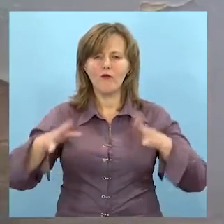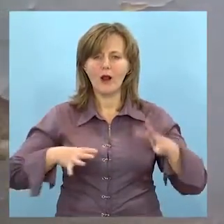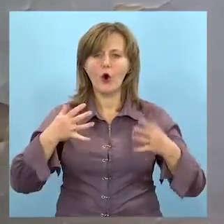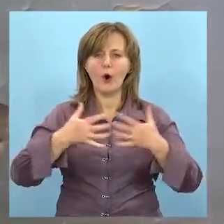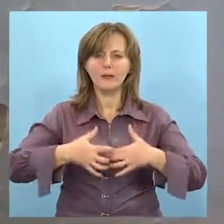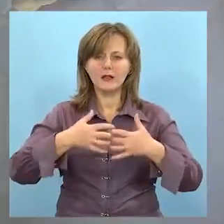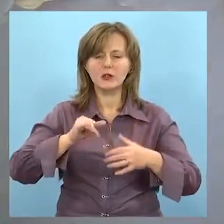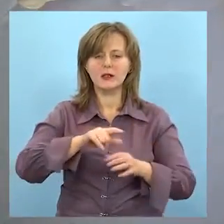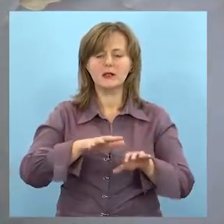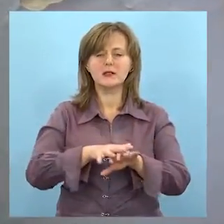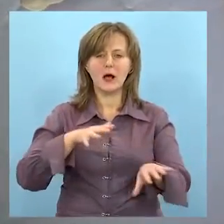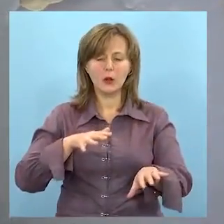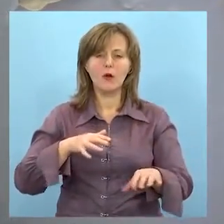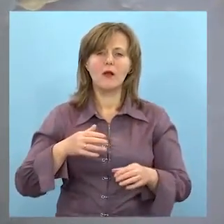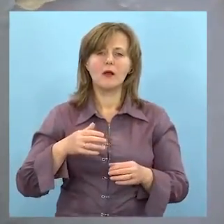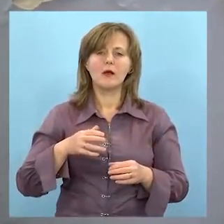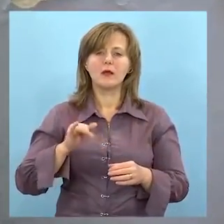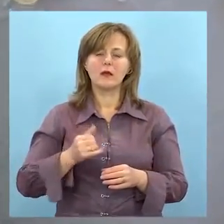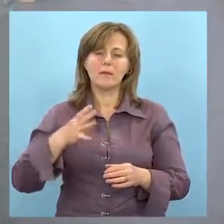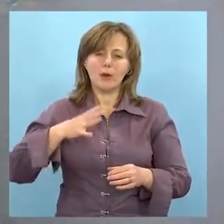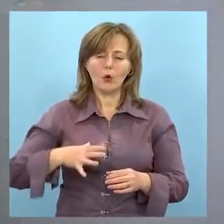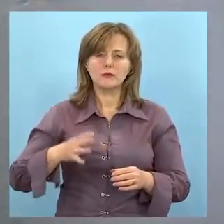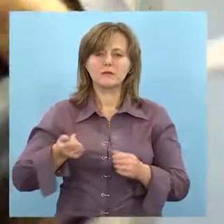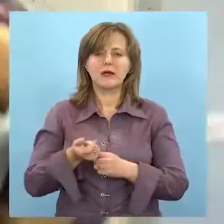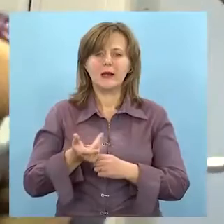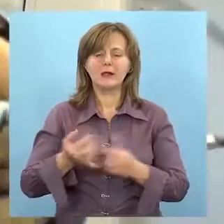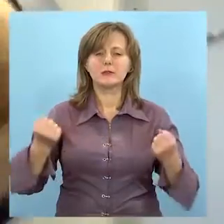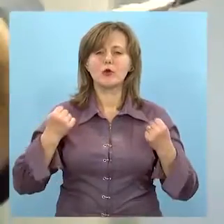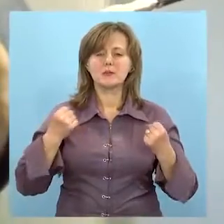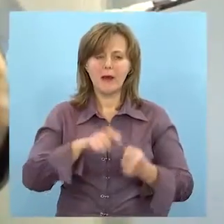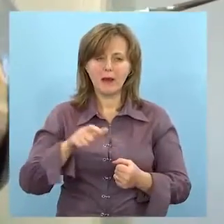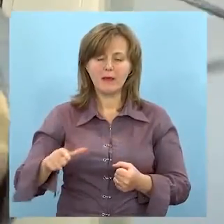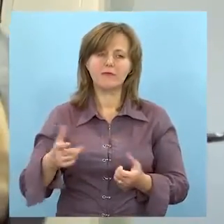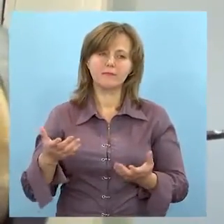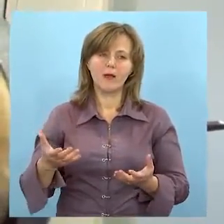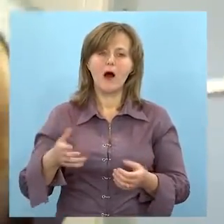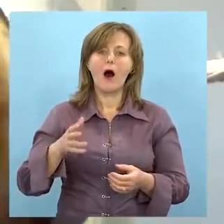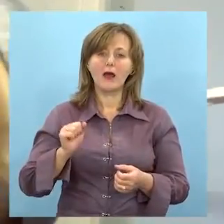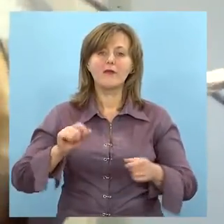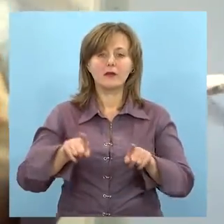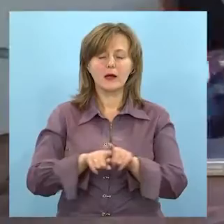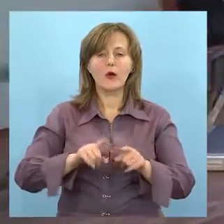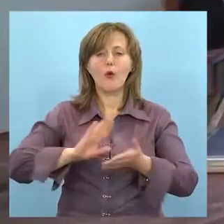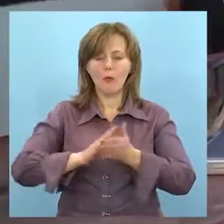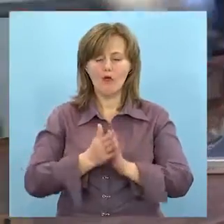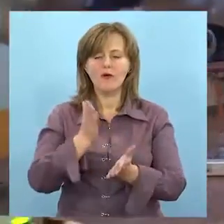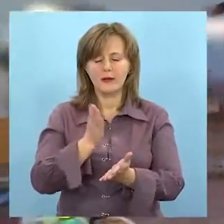тренувального залу доведеться обмежуватися кількістю спортсменів. Але і в таких умовах є певні результати. Ольга Єсіна в